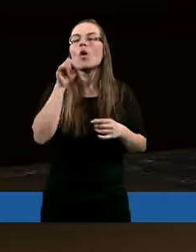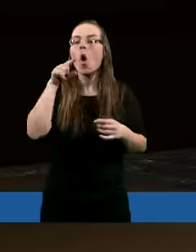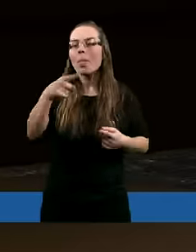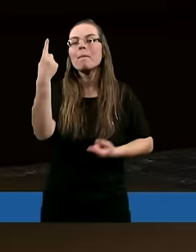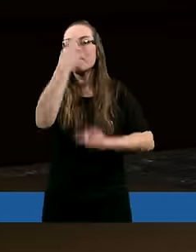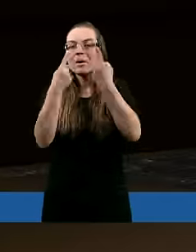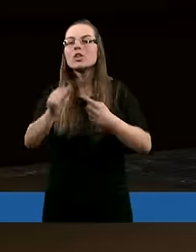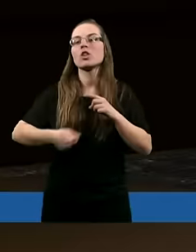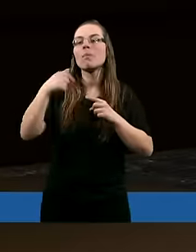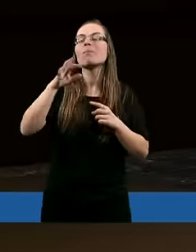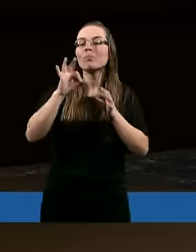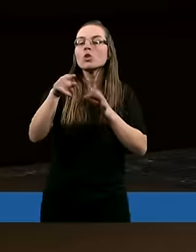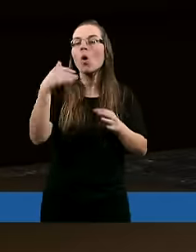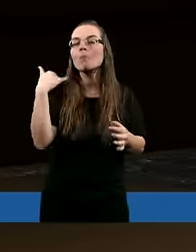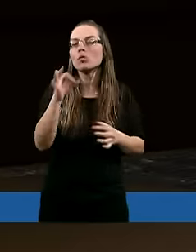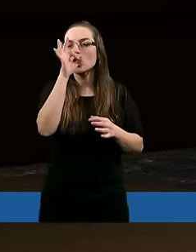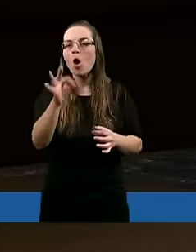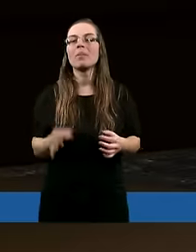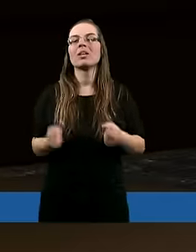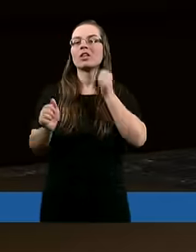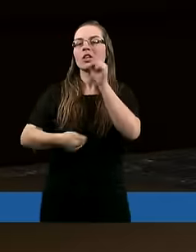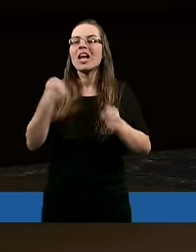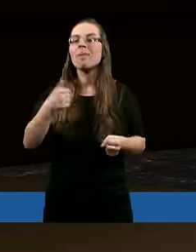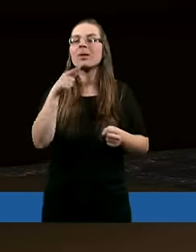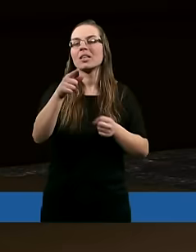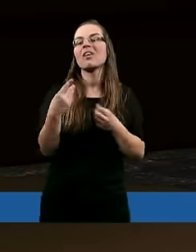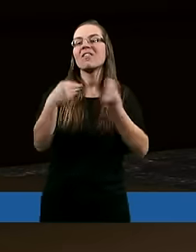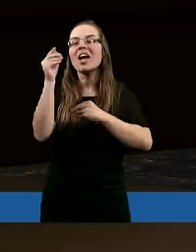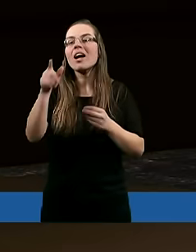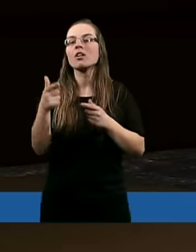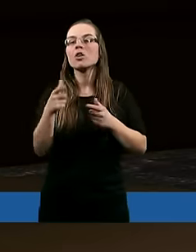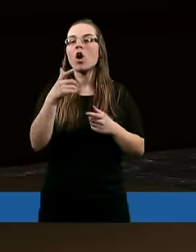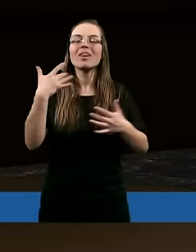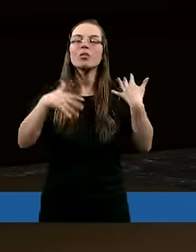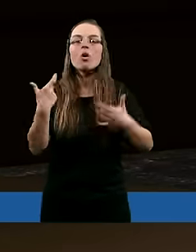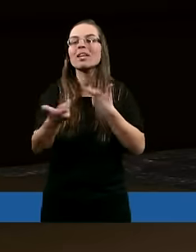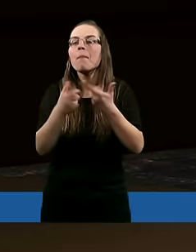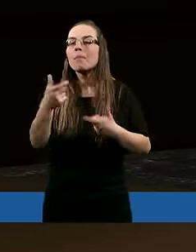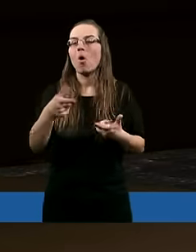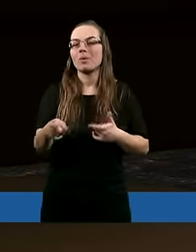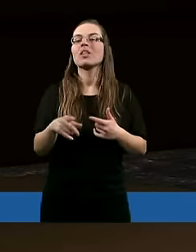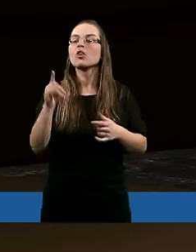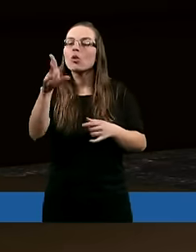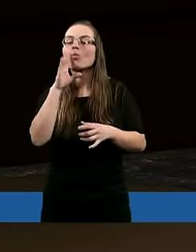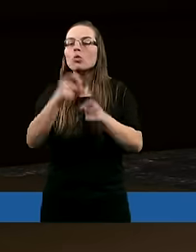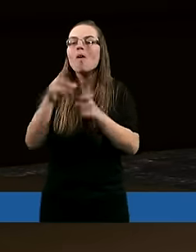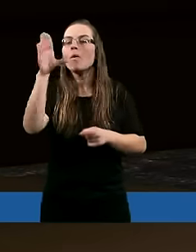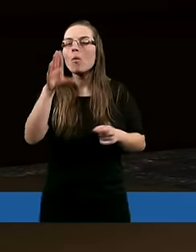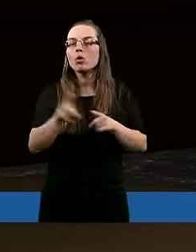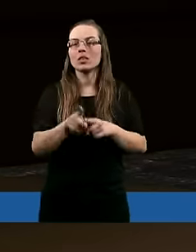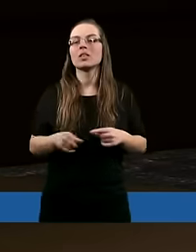tym myślę, żeby tak ułożyć czas, żeby mieć tę chwilę na kontakt właśnie poprzez Słowo Boże,